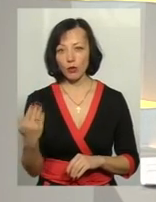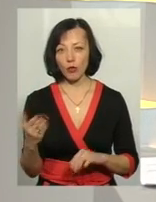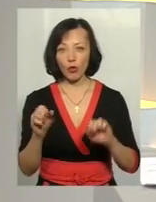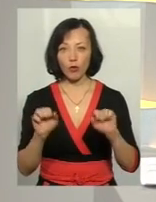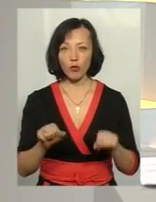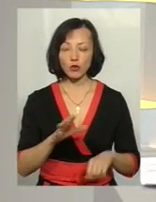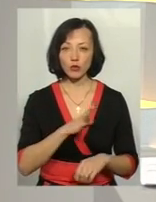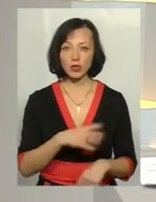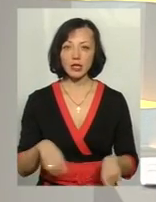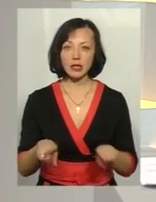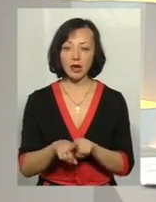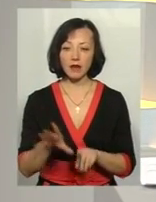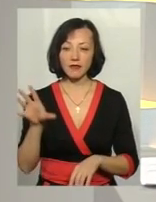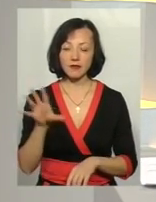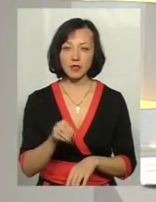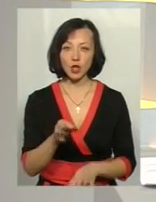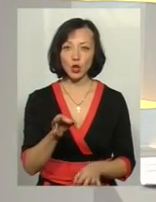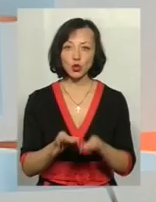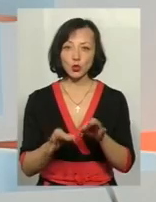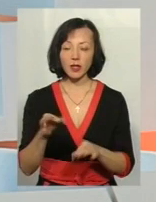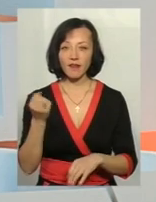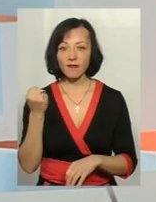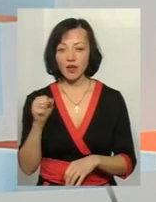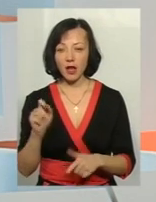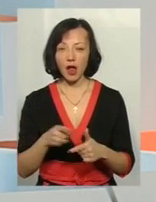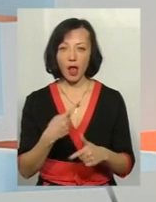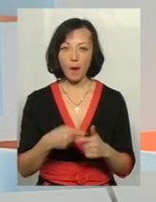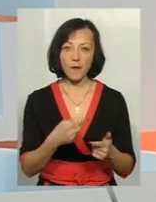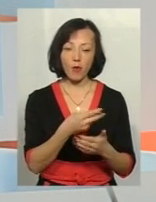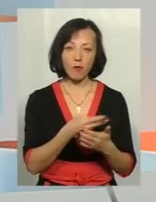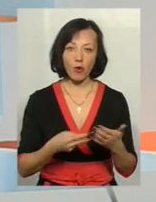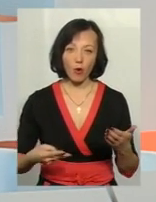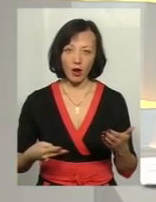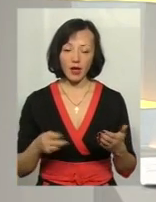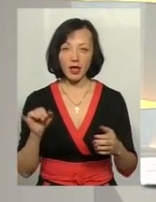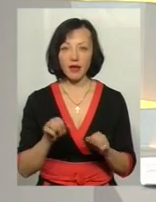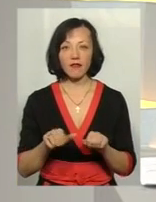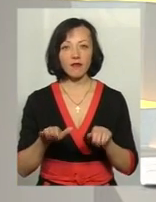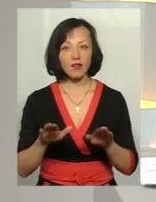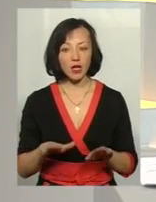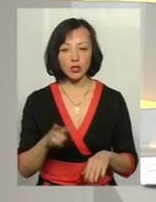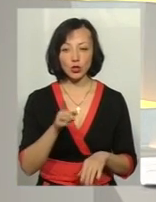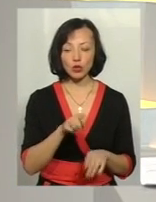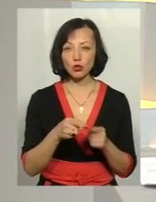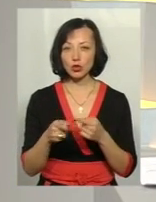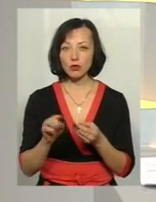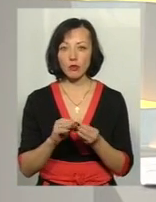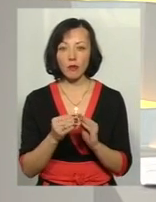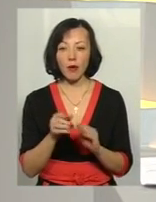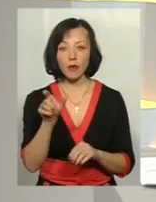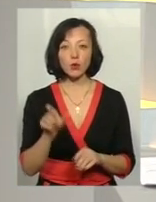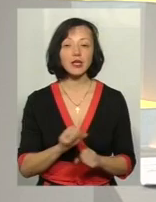так, що вже всі суди виграні або ж програні, і вирішити ту чи іншу проблему людини